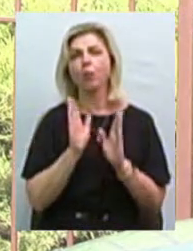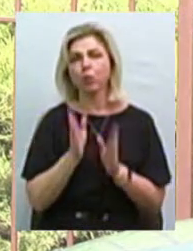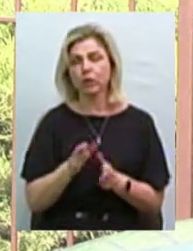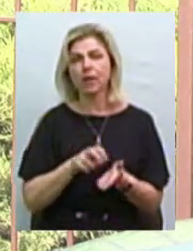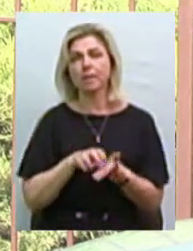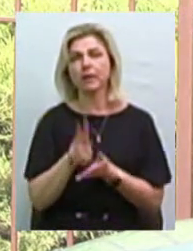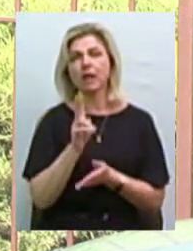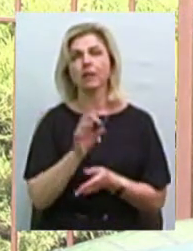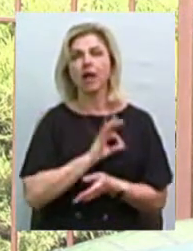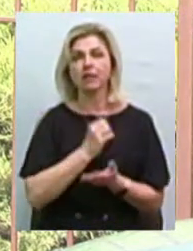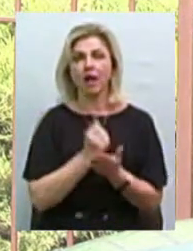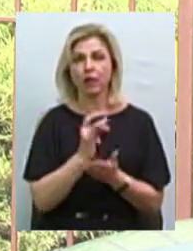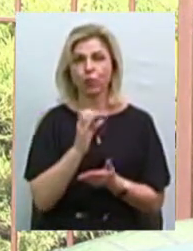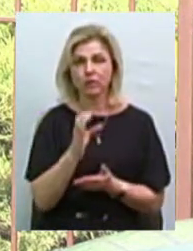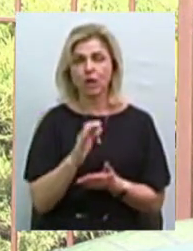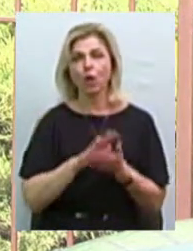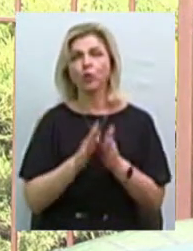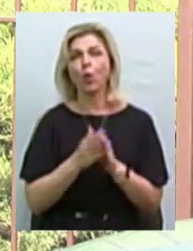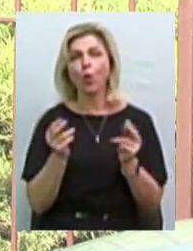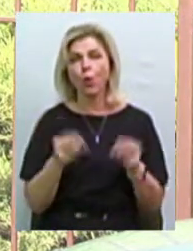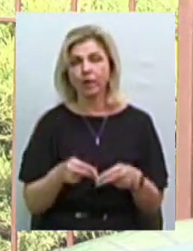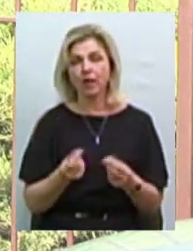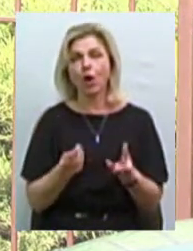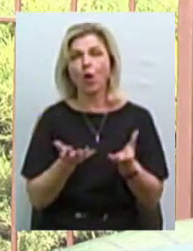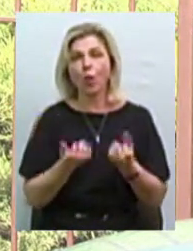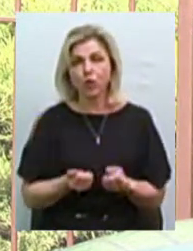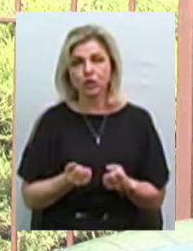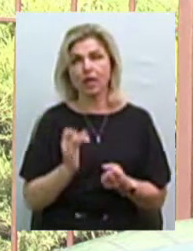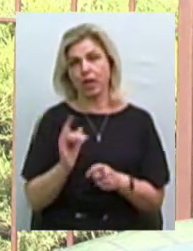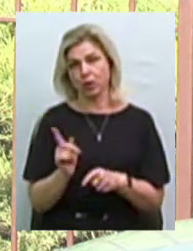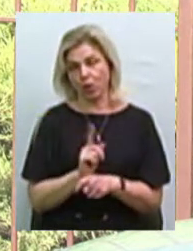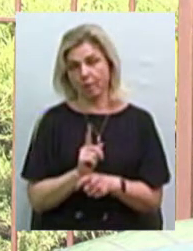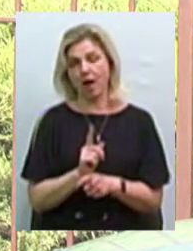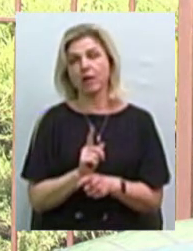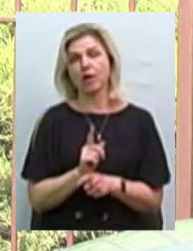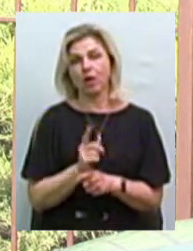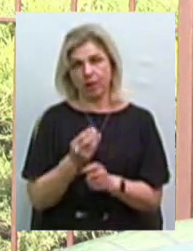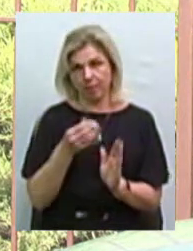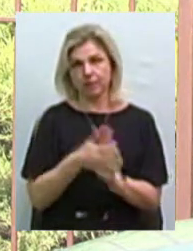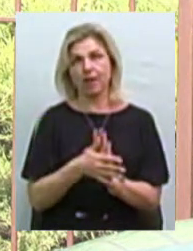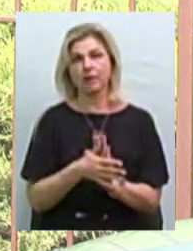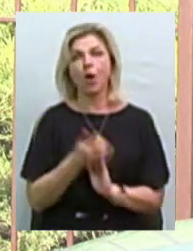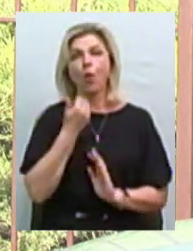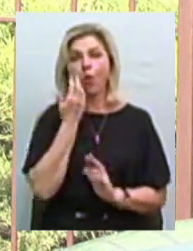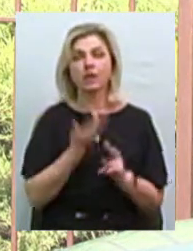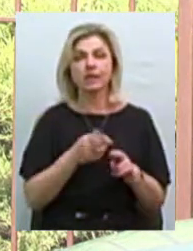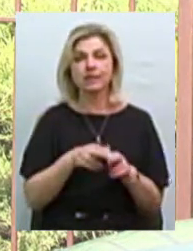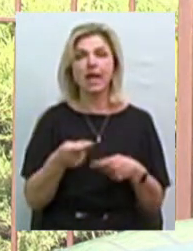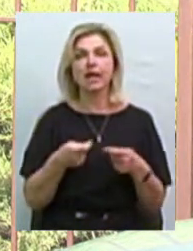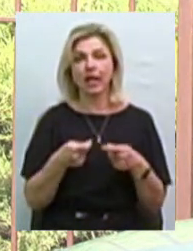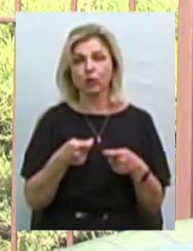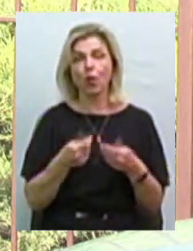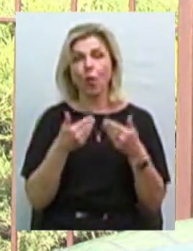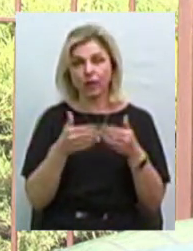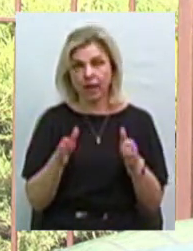нотаріуса, скласти договір, отримати кошти і нормально розпорядитися. І коли цей ринок в біло, то